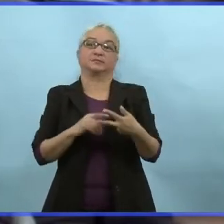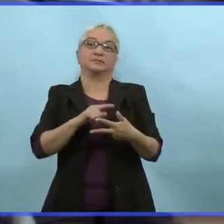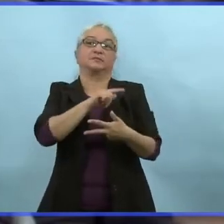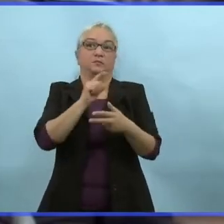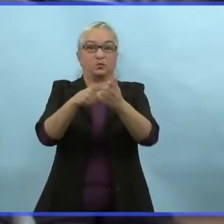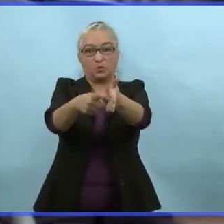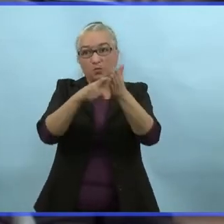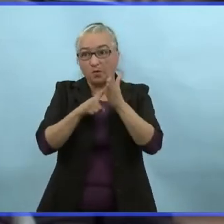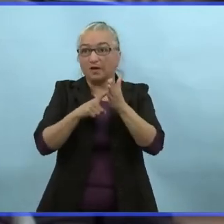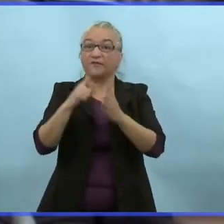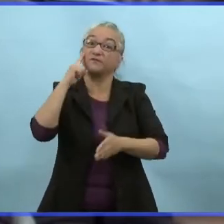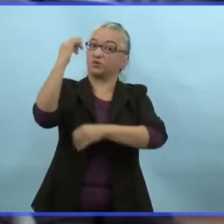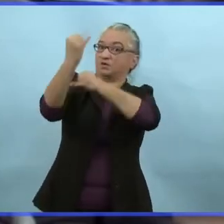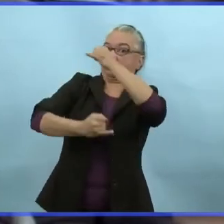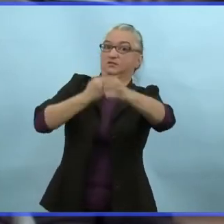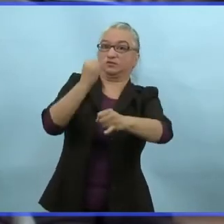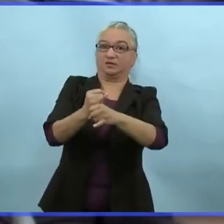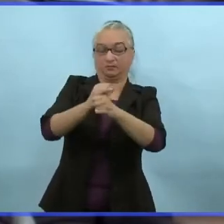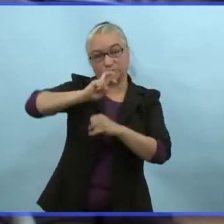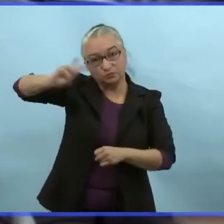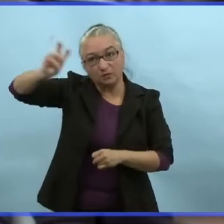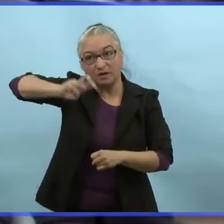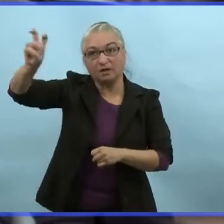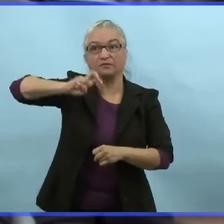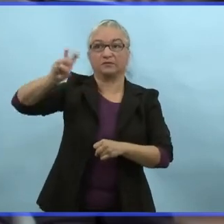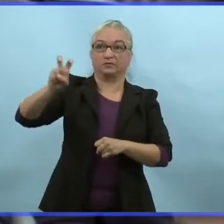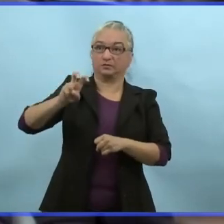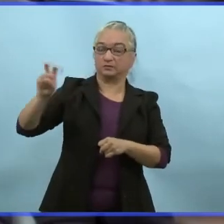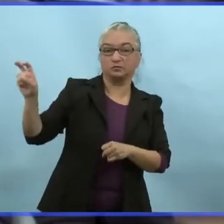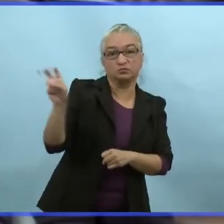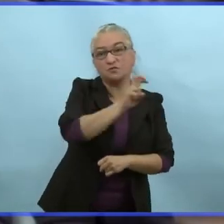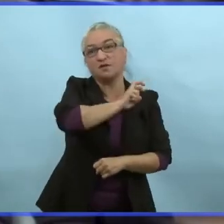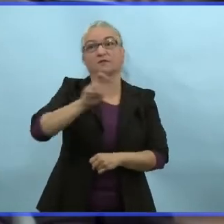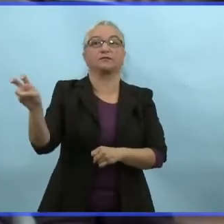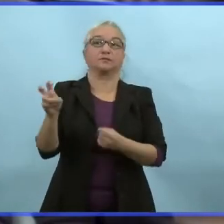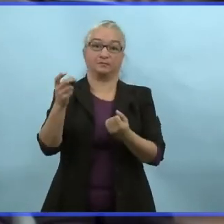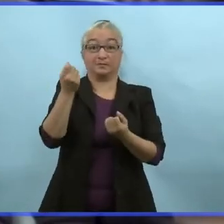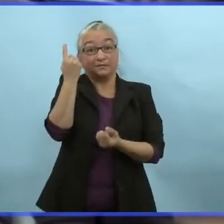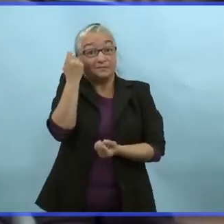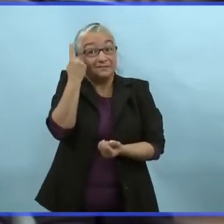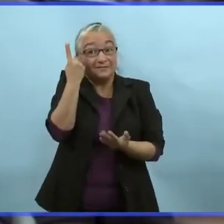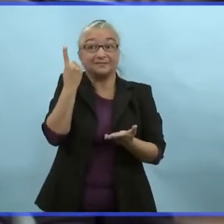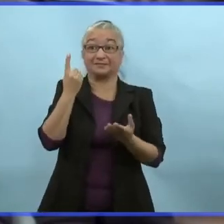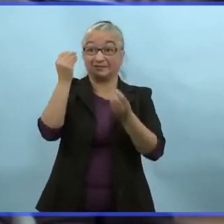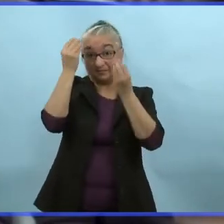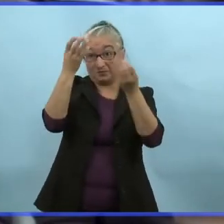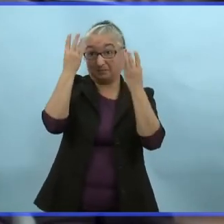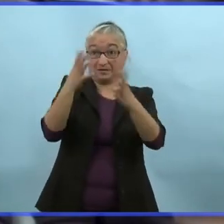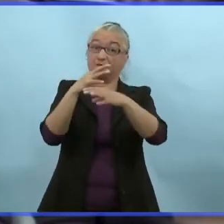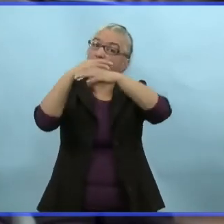plus de renseignements et les gens fournissent ces renseignements quand ils voyagent généralement.